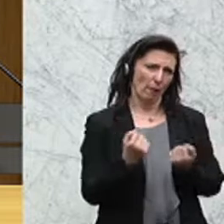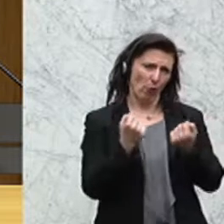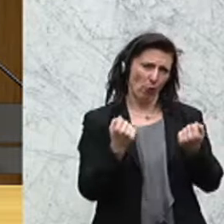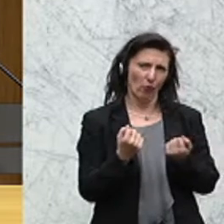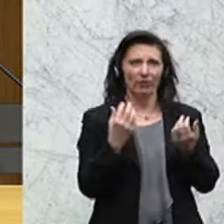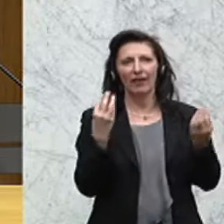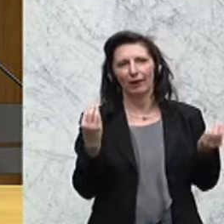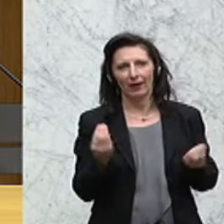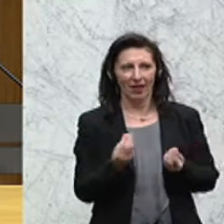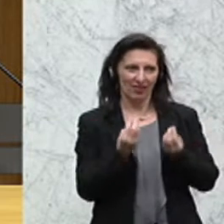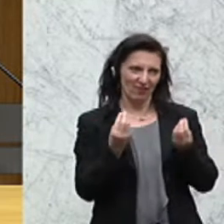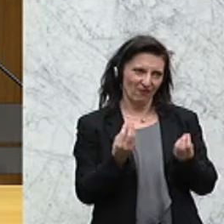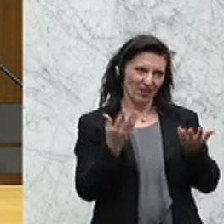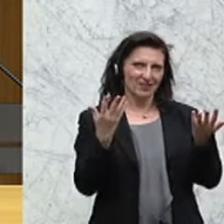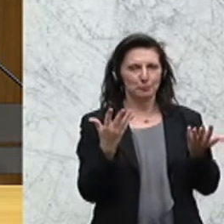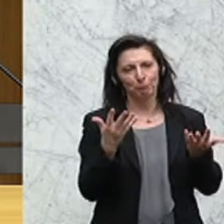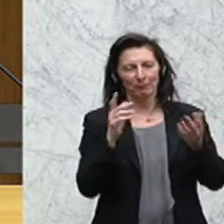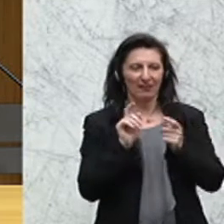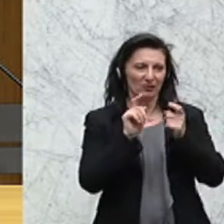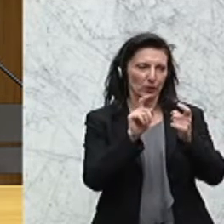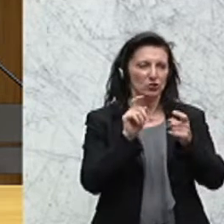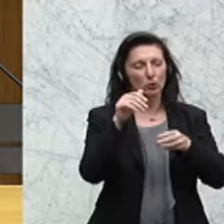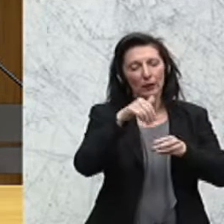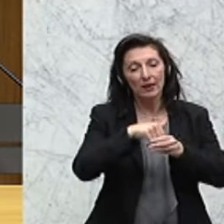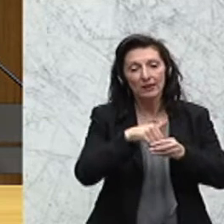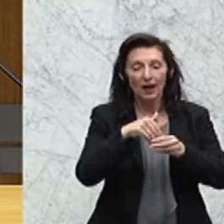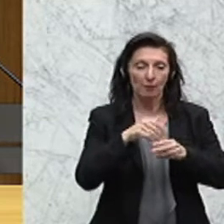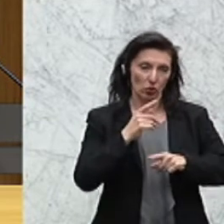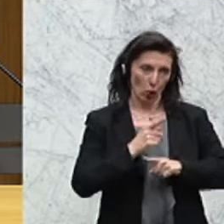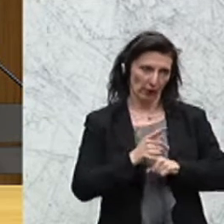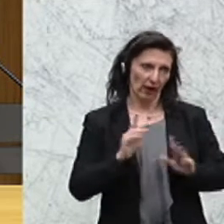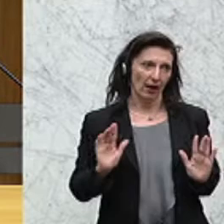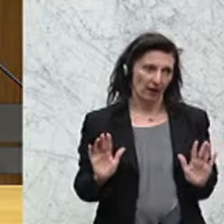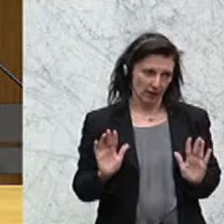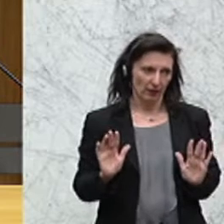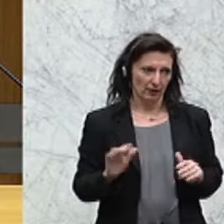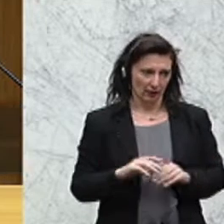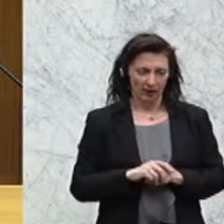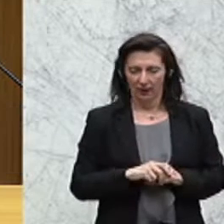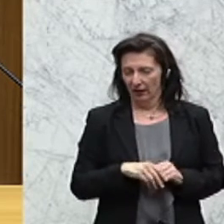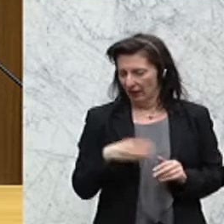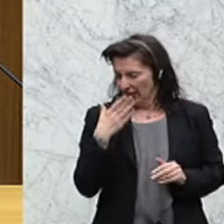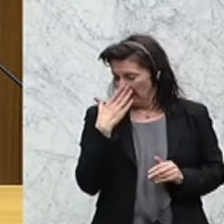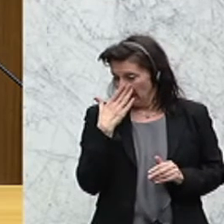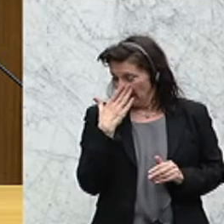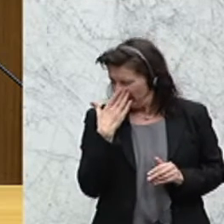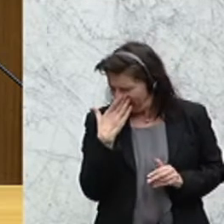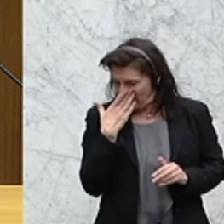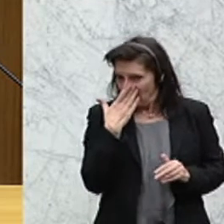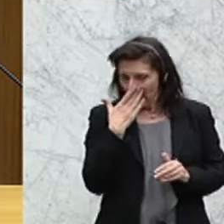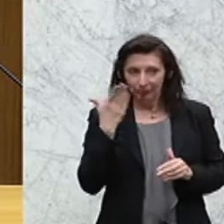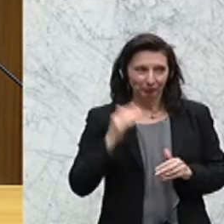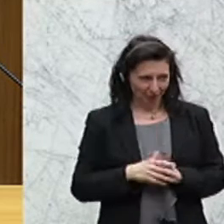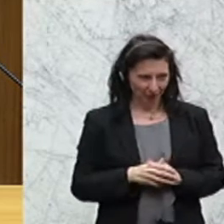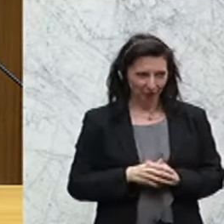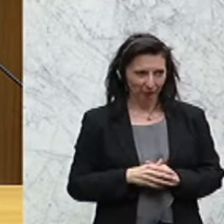bisschen auch in dieser Diskussion mit Sachlichkeit an die Dinge heranzugehen. Es war ja